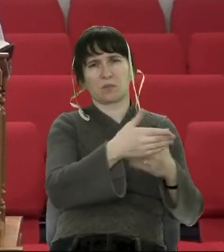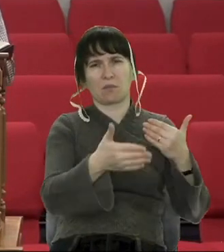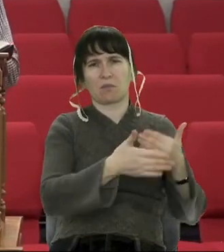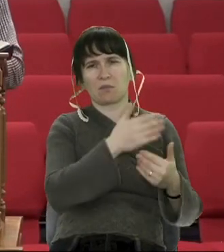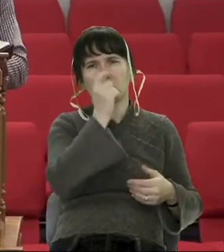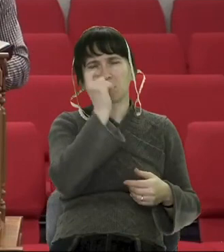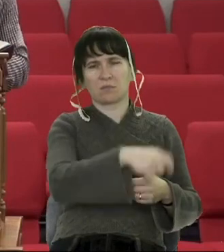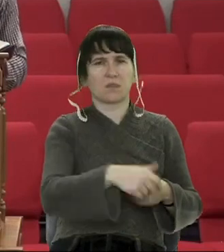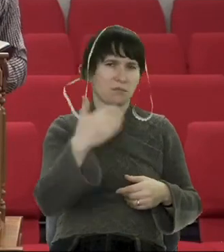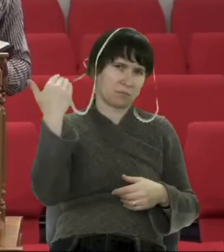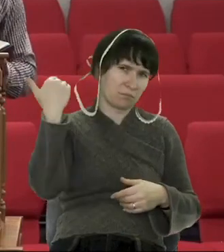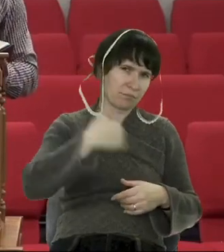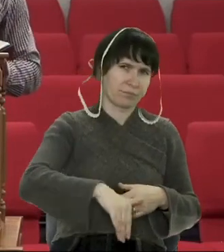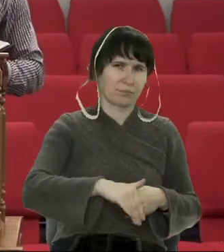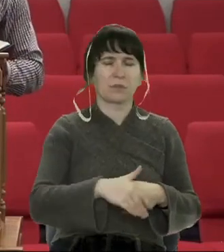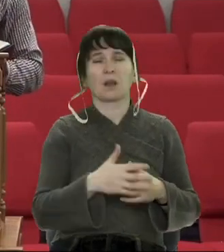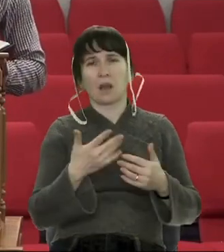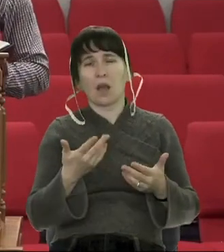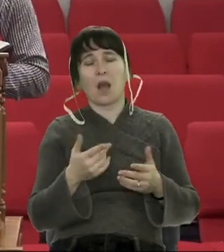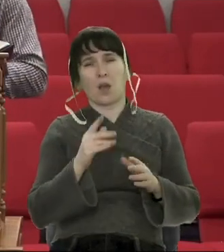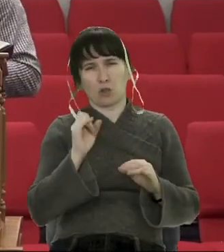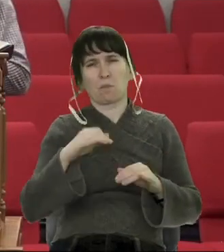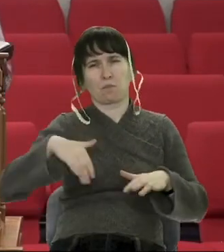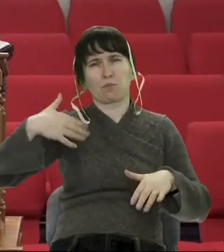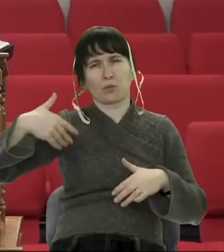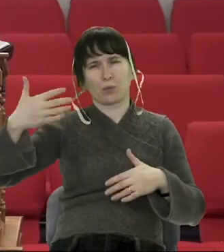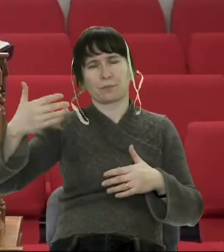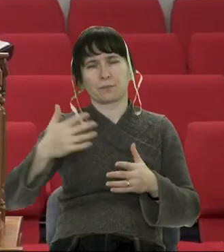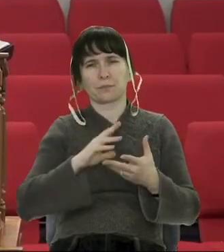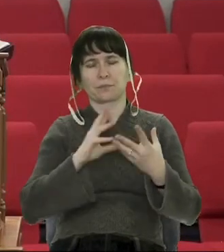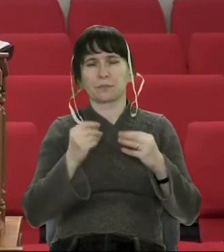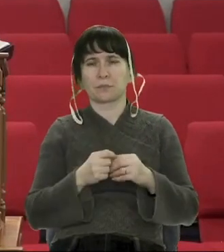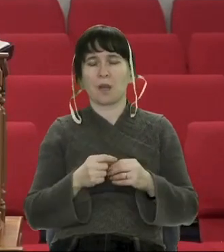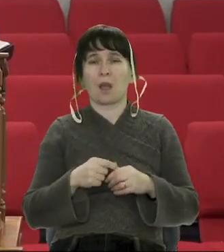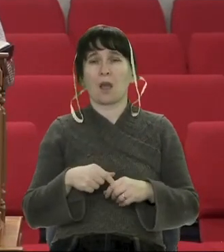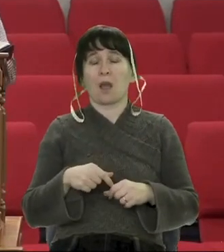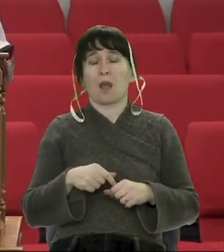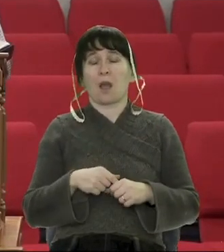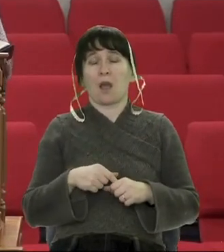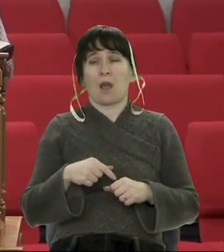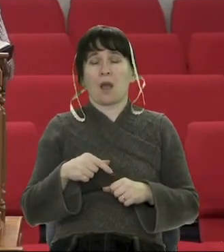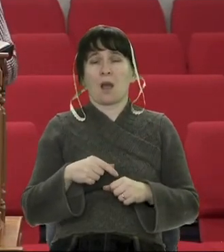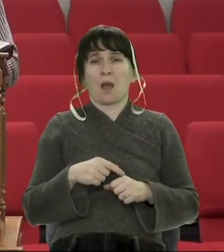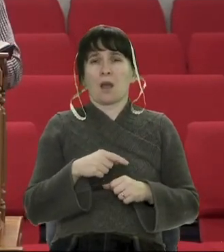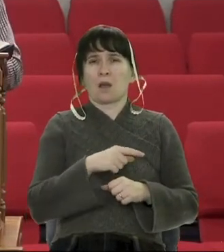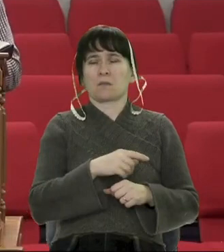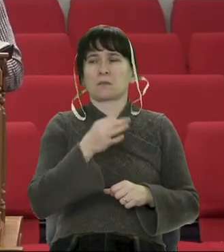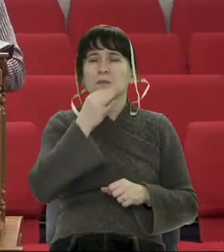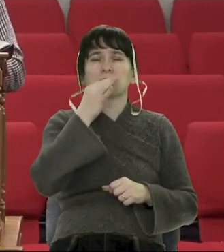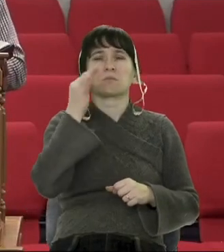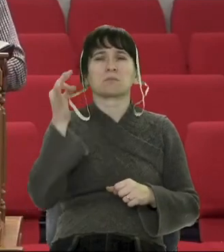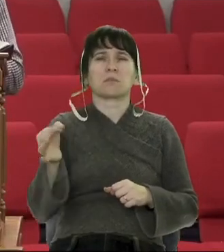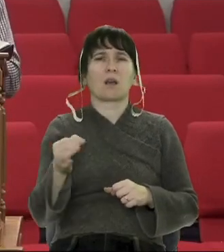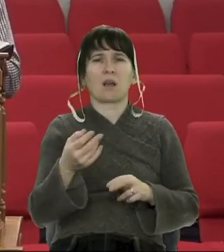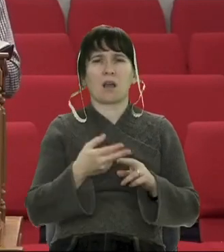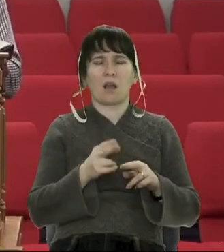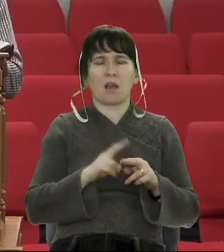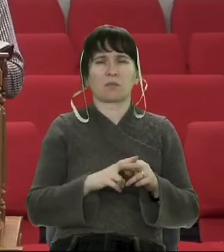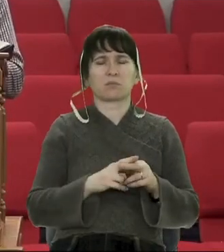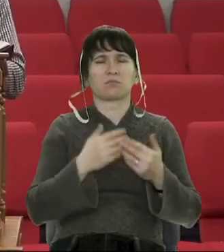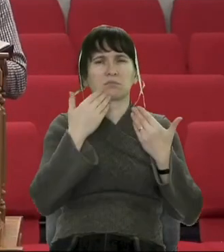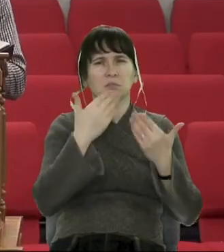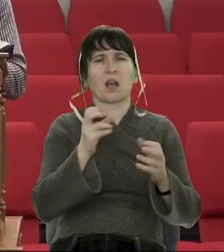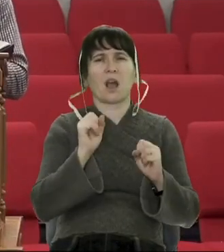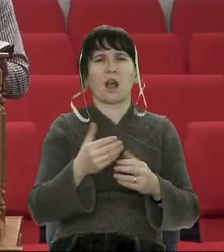Іоав сказав до Амасії. «Як твоє здоров'я, мій брате?» І вхопив Іоав правою рукою